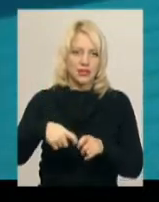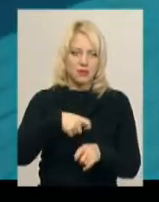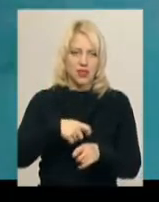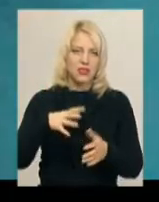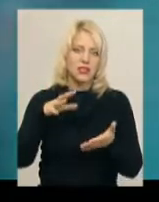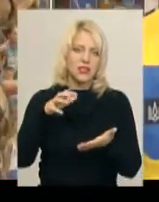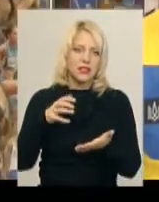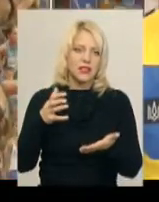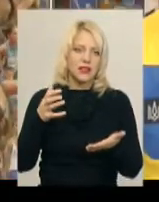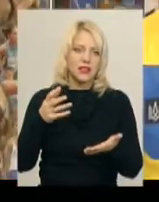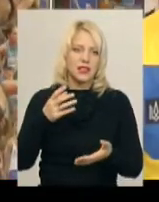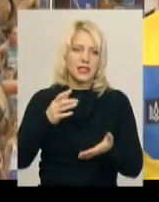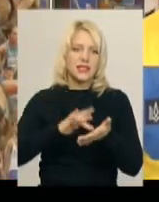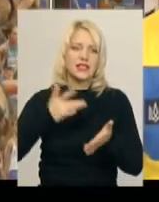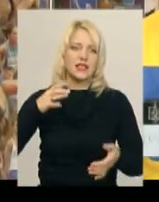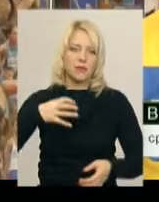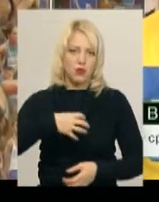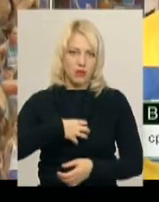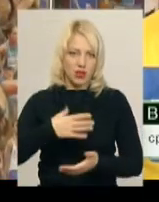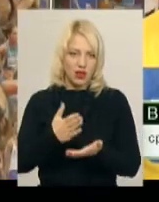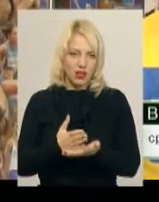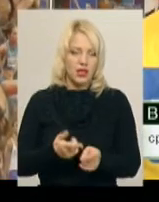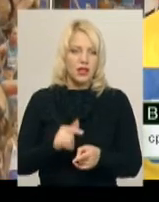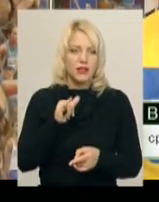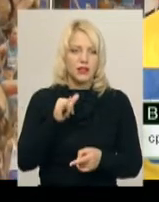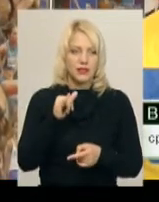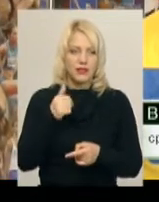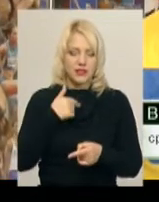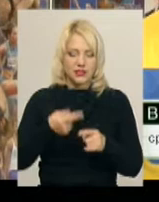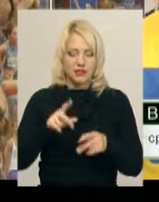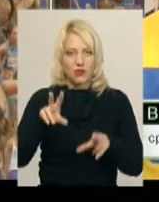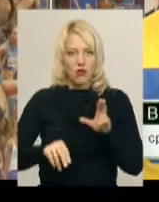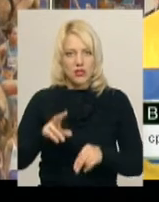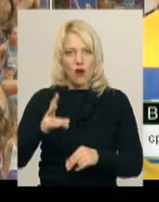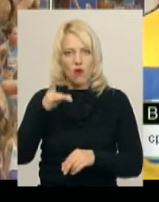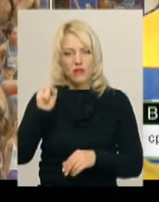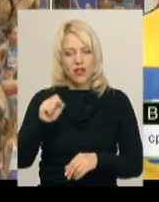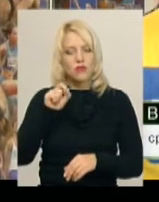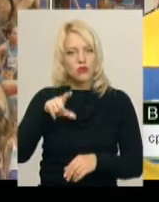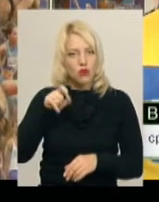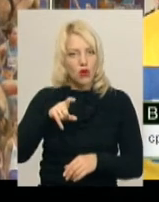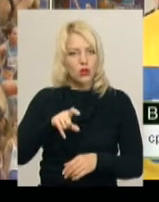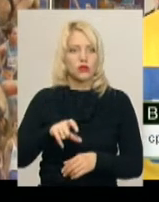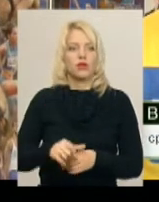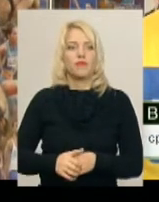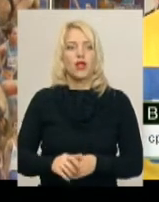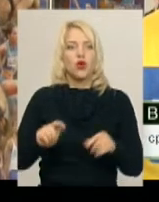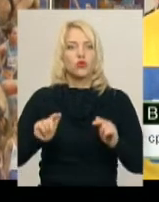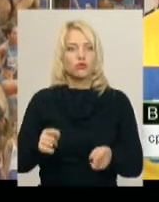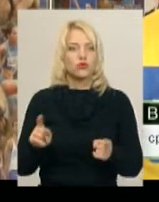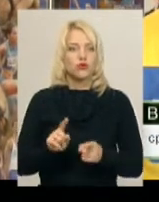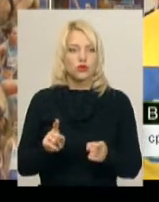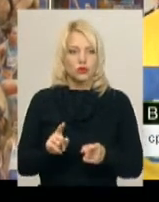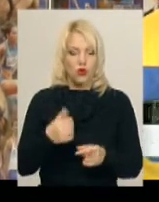здобув срібну медаль. На цих змаганнях я, в принципі, розраховував на золоту медаль, тому що